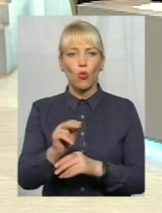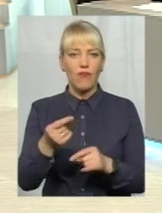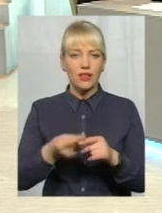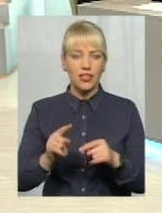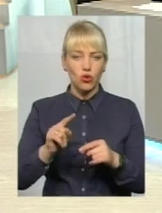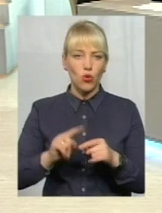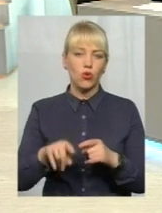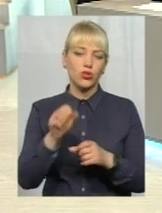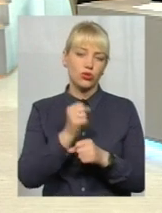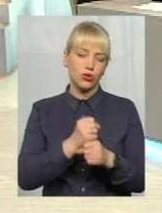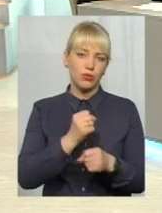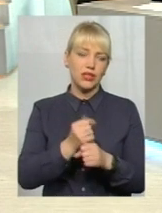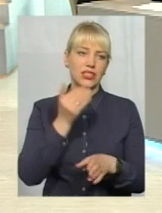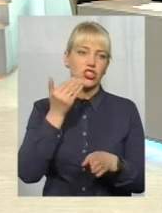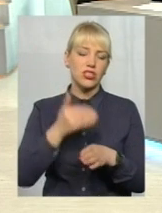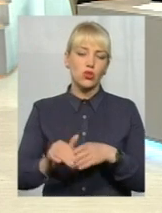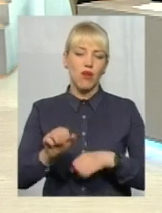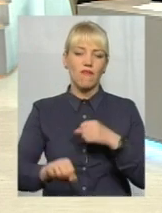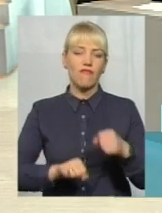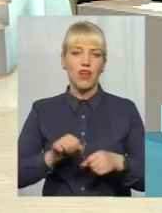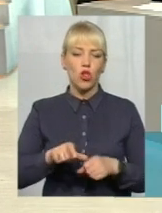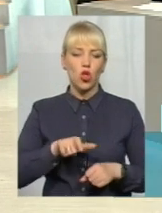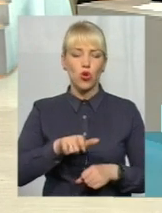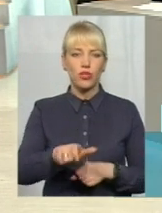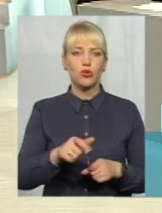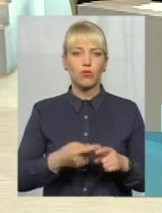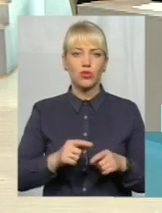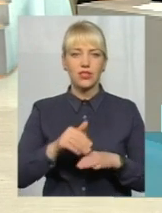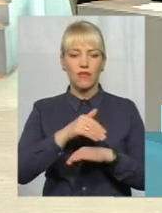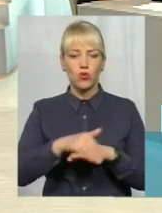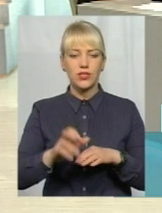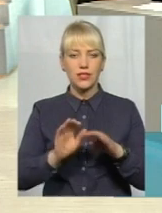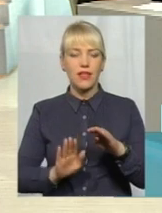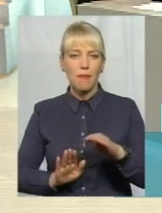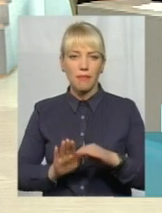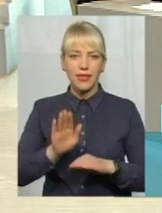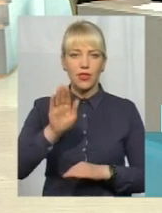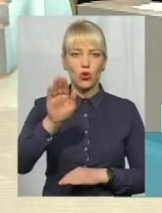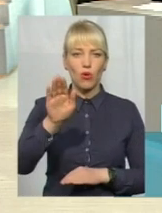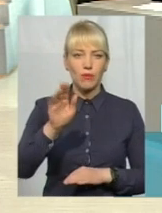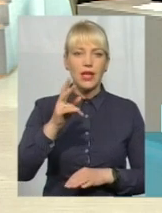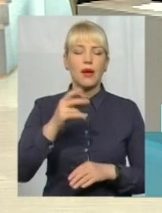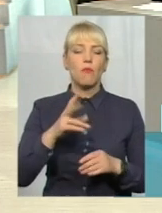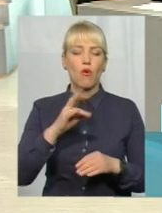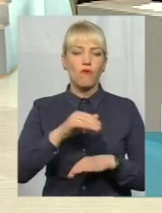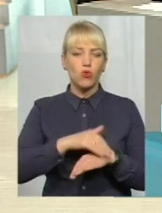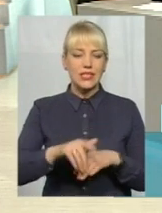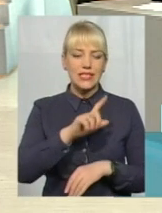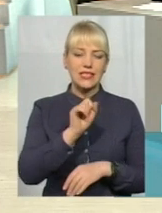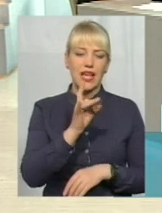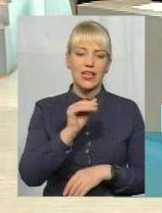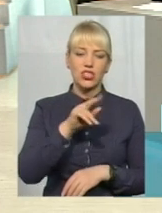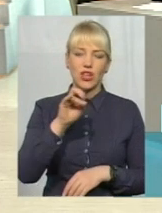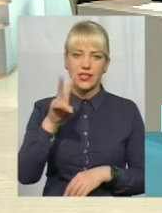зробити часткову велодоріжку по цій вулиці на підйом від Зарічанської до проспекту Миру. На